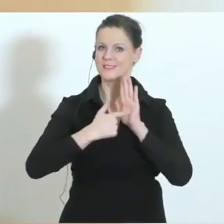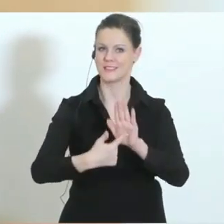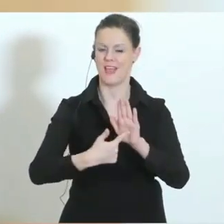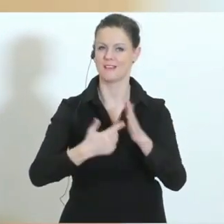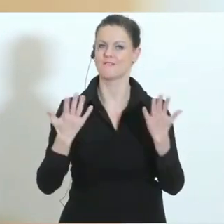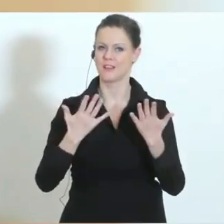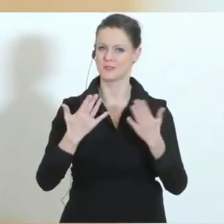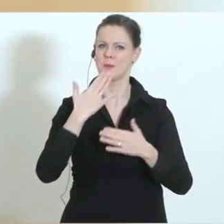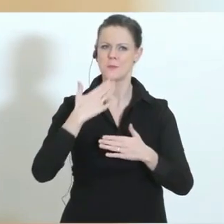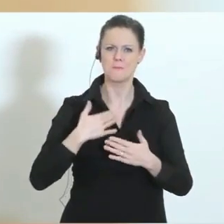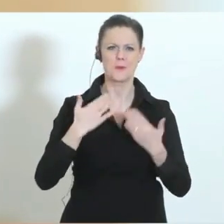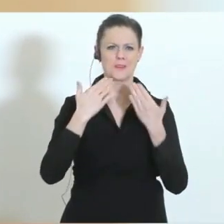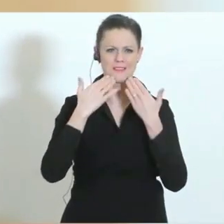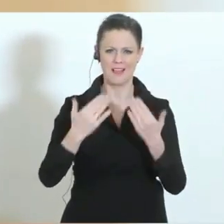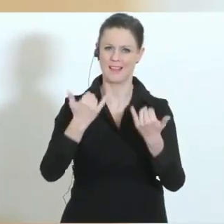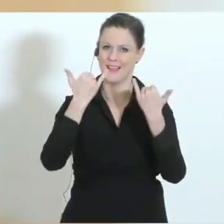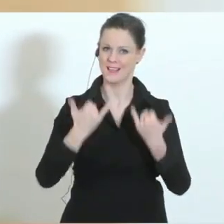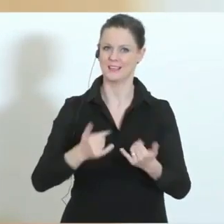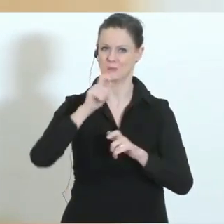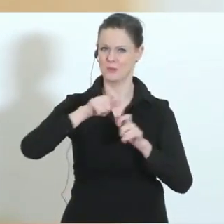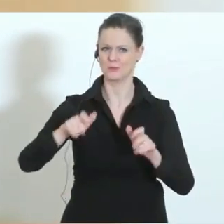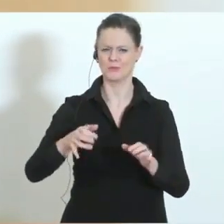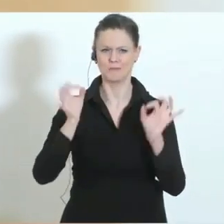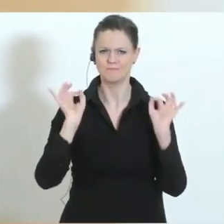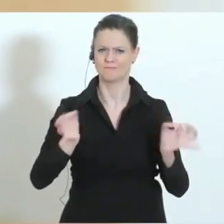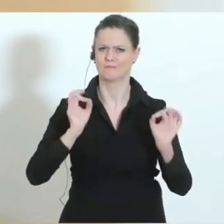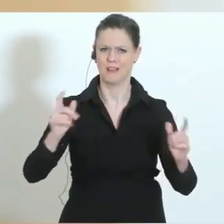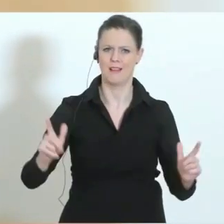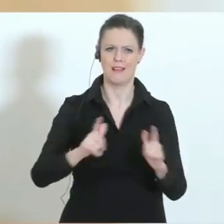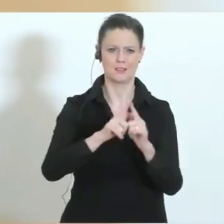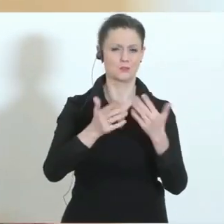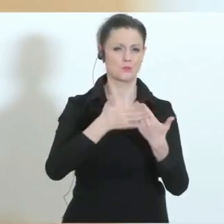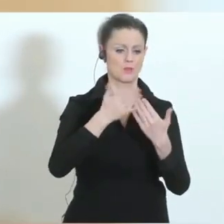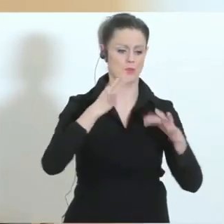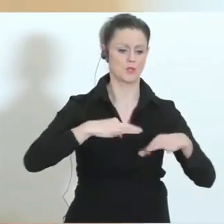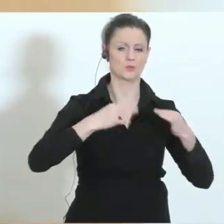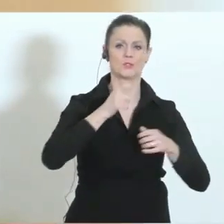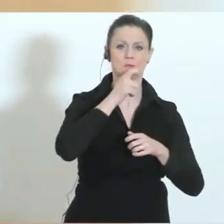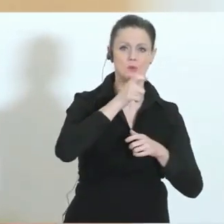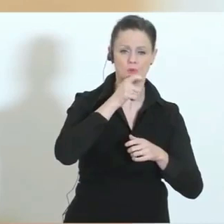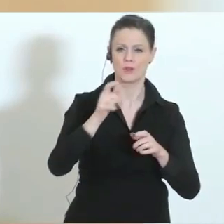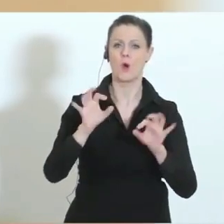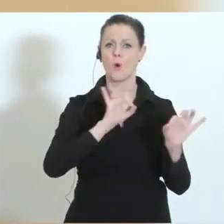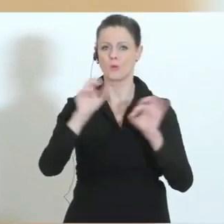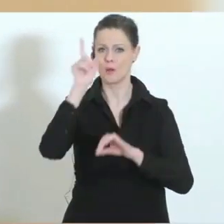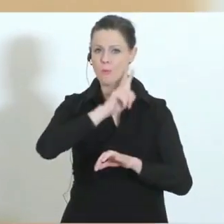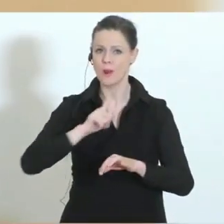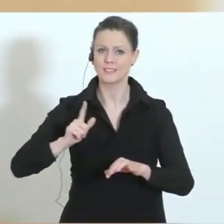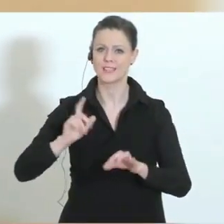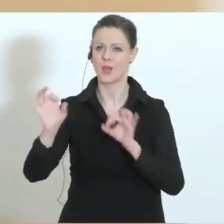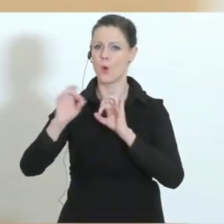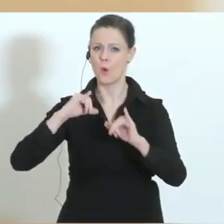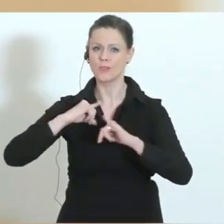danken möchten, die jetzt Großartiges tun, den Menschen in den Gesundheitsberufen zum Beispiel, den Menschen in der Exekutive, den